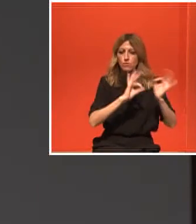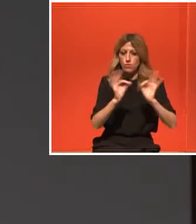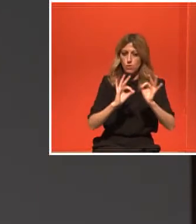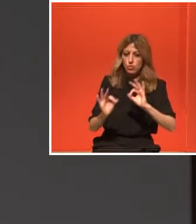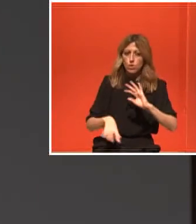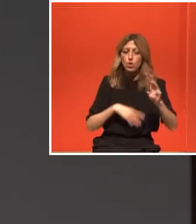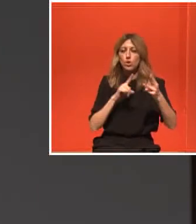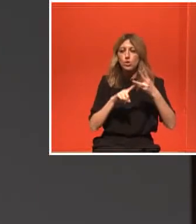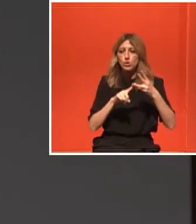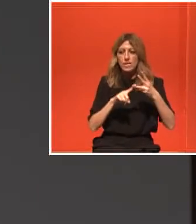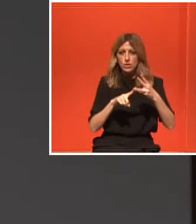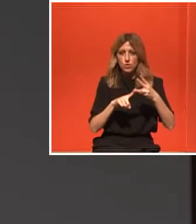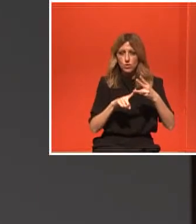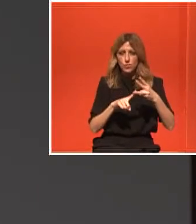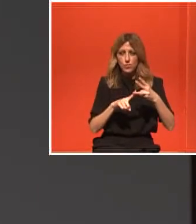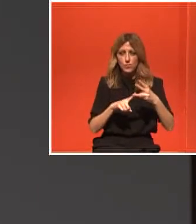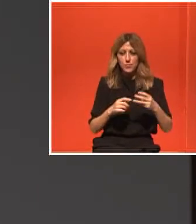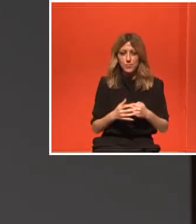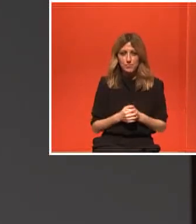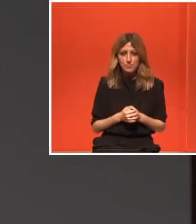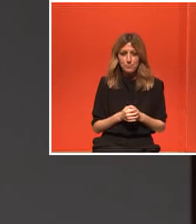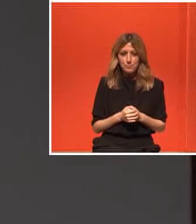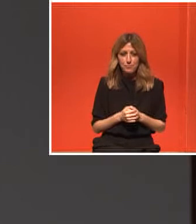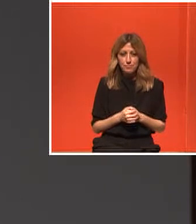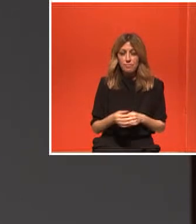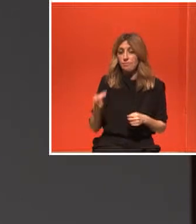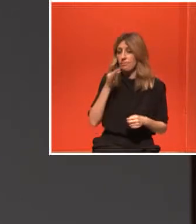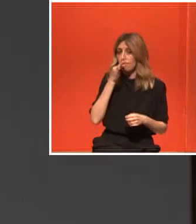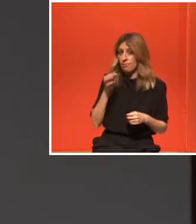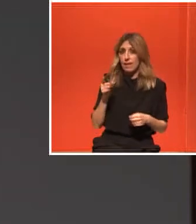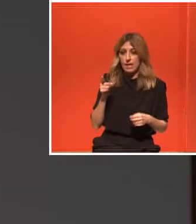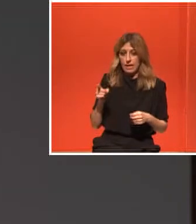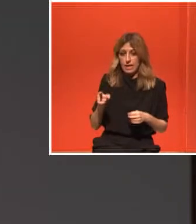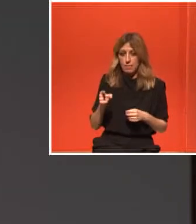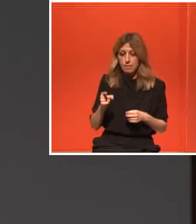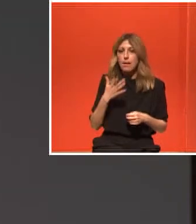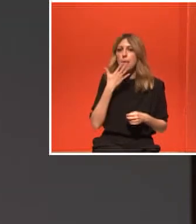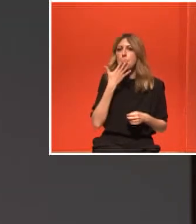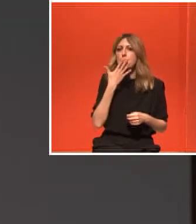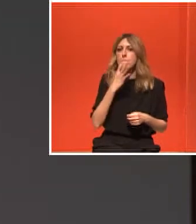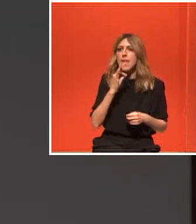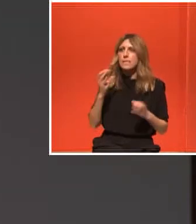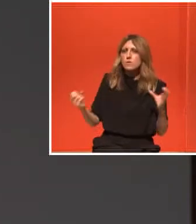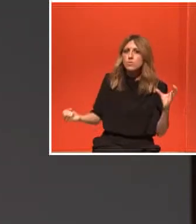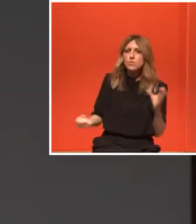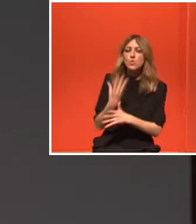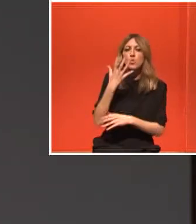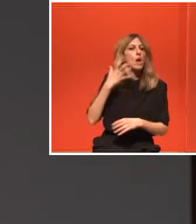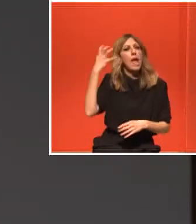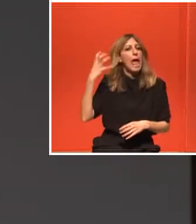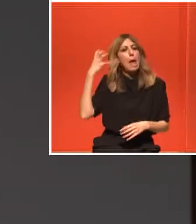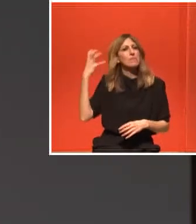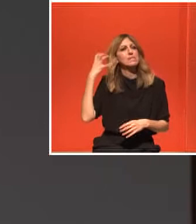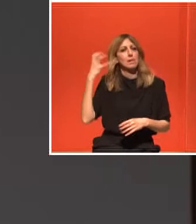Κάτι πολύ σημαντικό, ότι μας είπατε ότι ανοίγεται μια νέα επιστήμη. Και το τελευταίο,